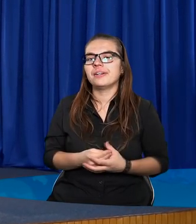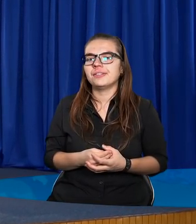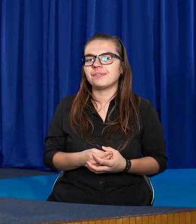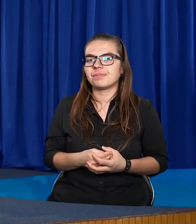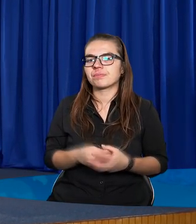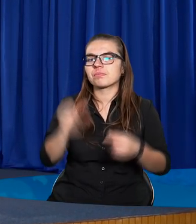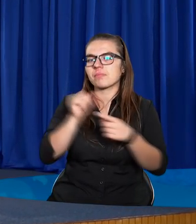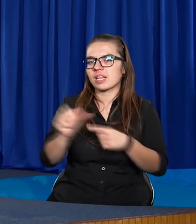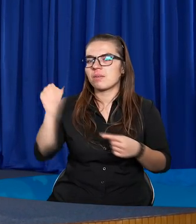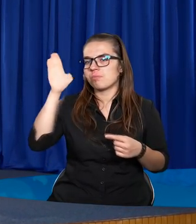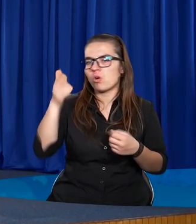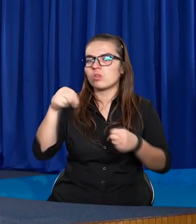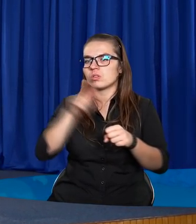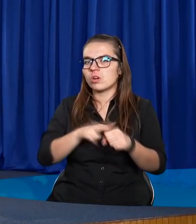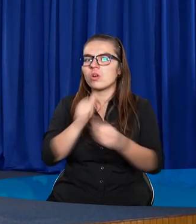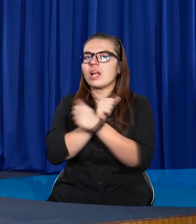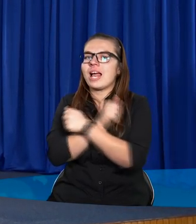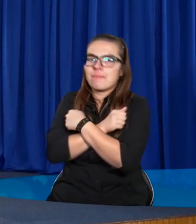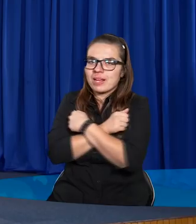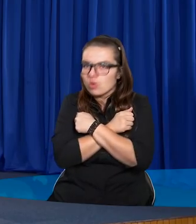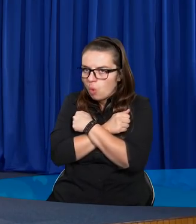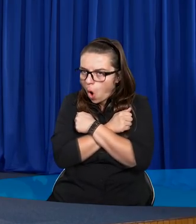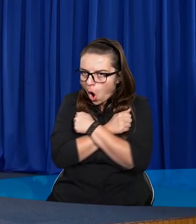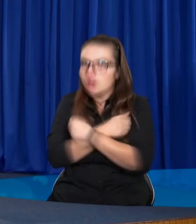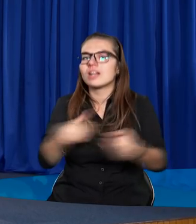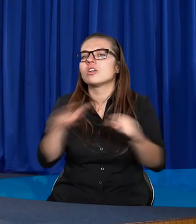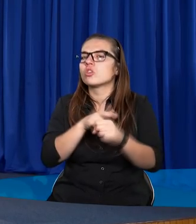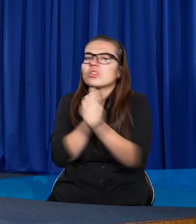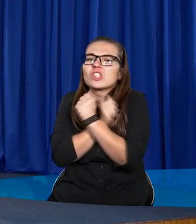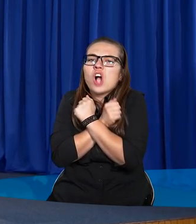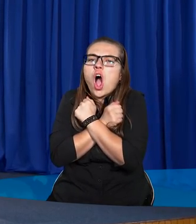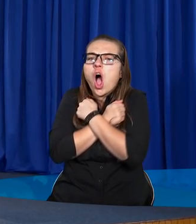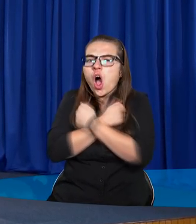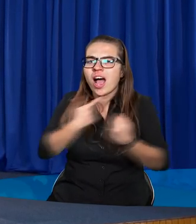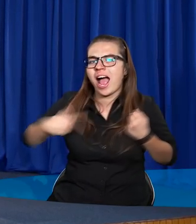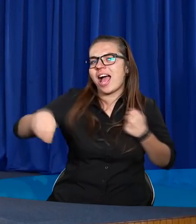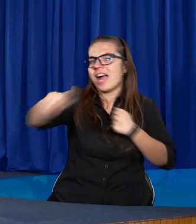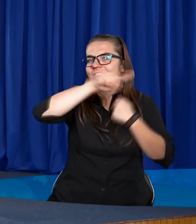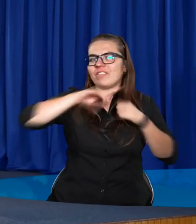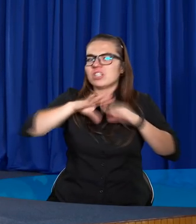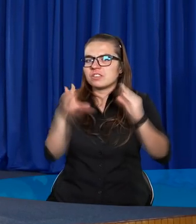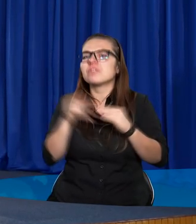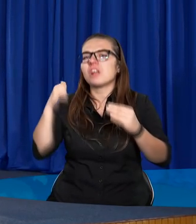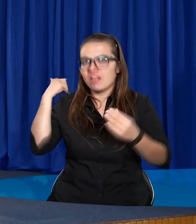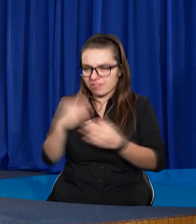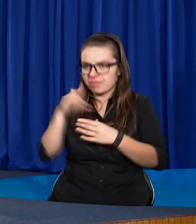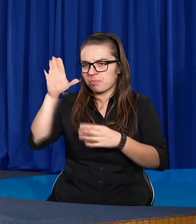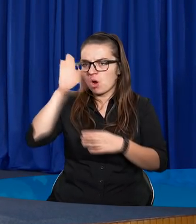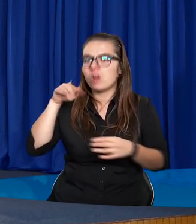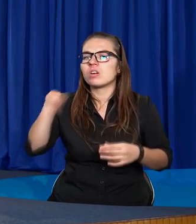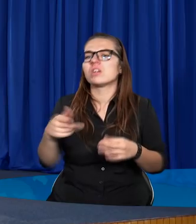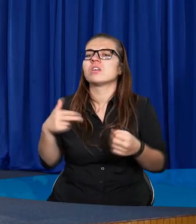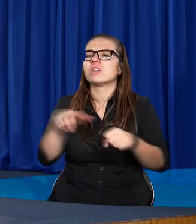że jest Bóg, który jest miłosierny, który kocha nas wszystkich, to wierzę w Boga,